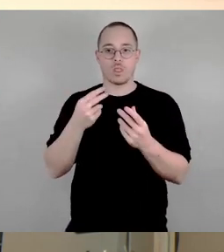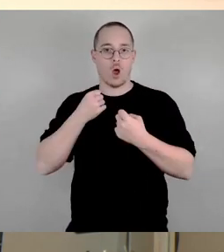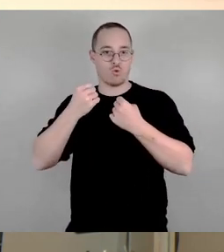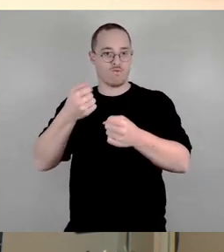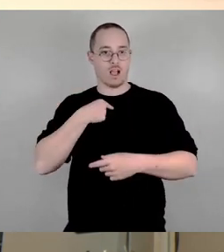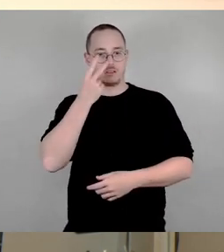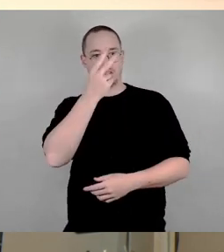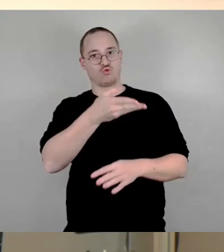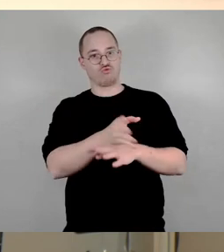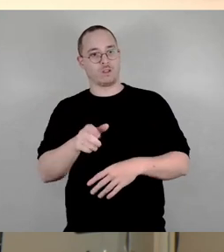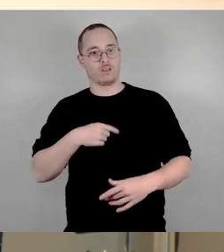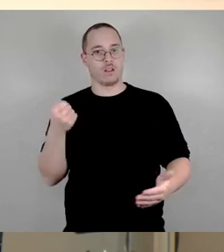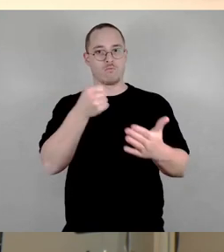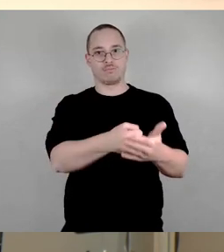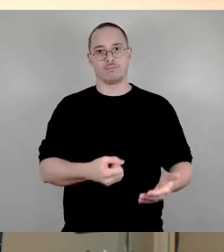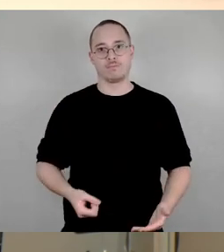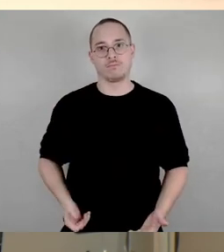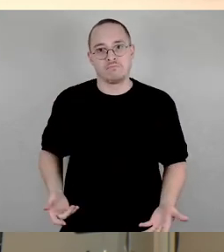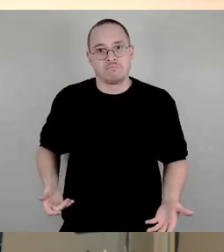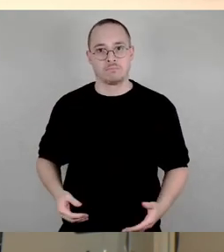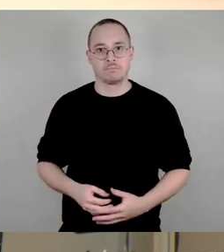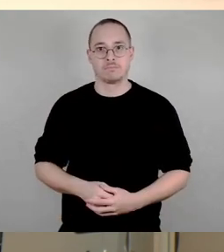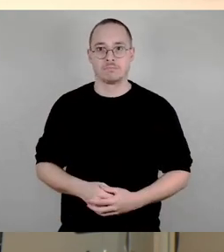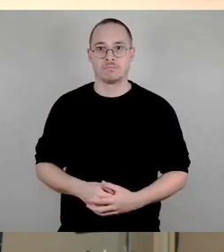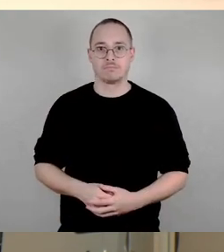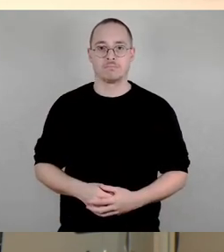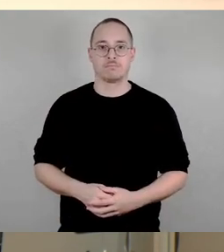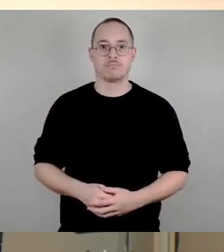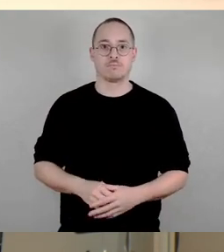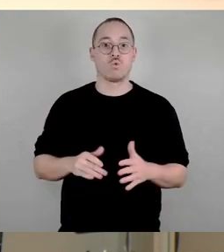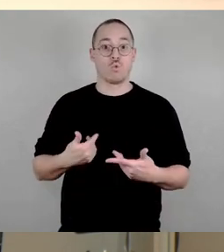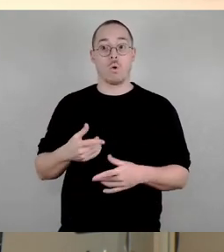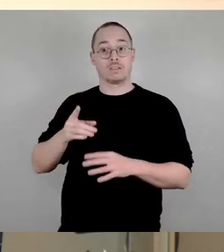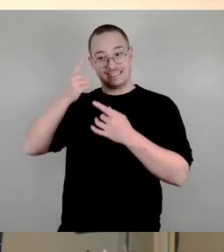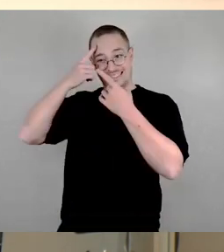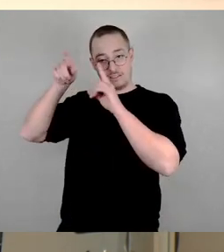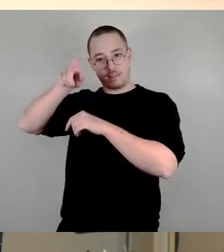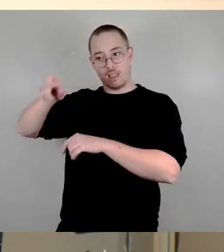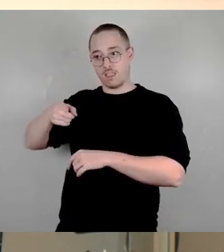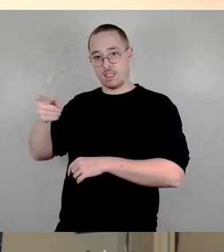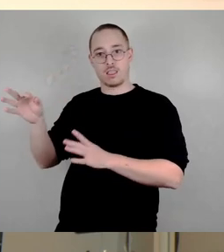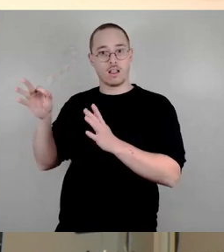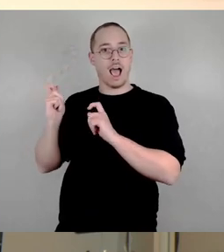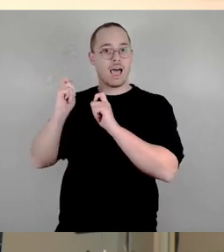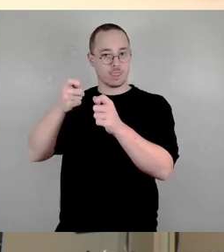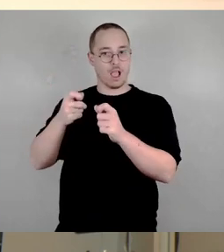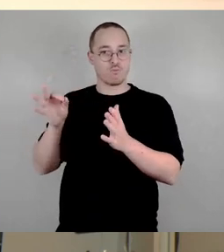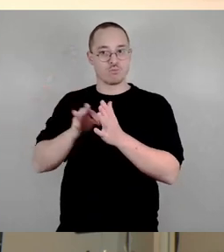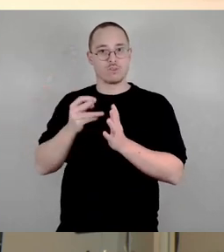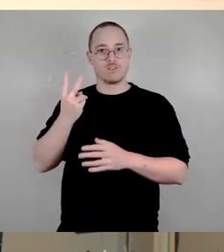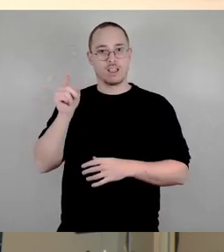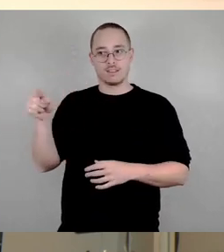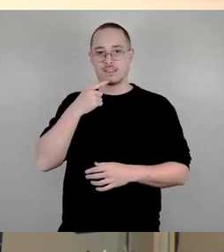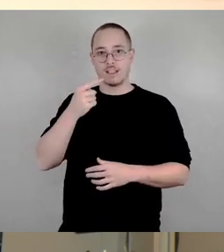übrigens der Ersetzungsantrag der Dissidenten in Punkt 2 sehr schön auf, indem man die Hüblerstraße zu einem kleinen Stadtplatz mit